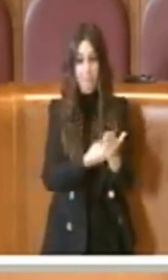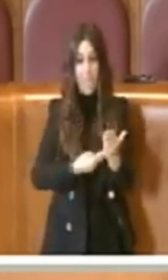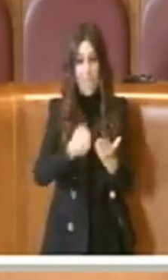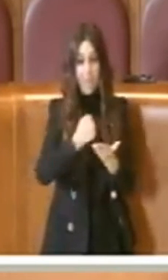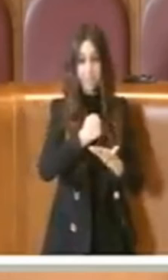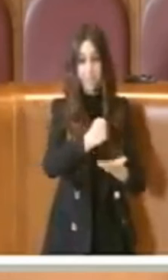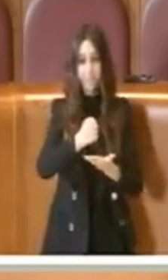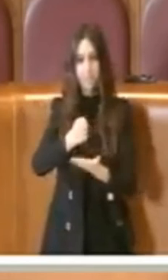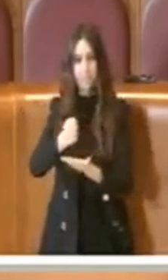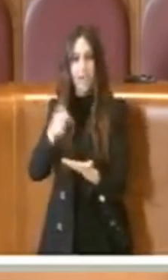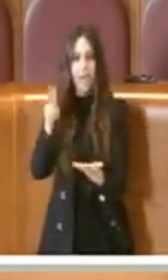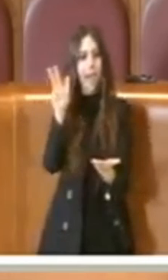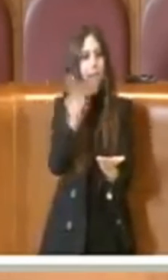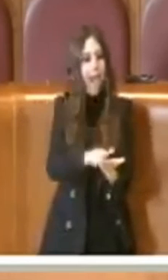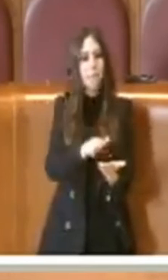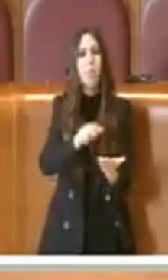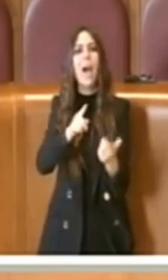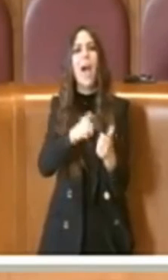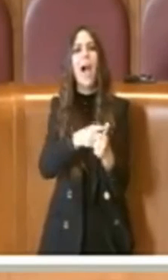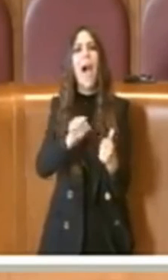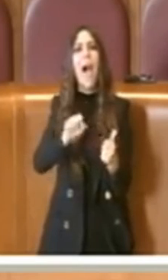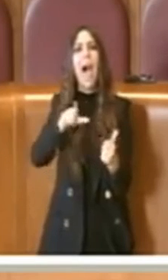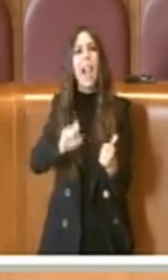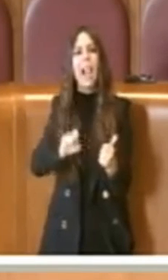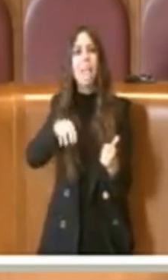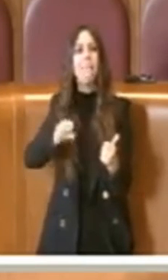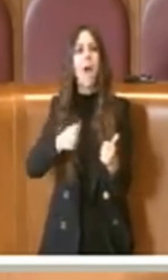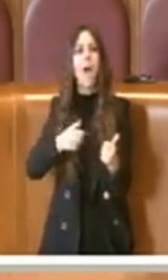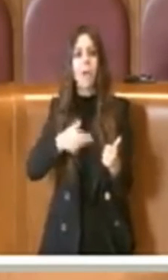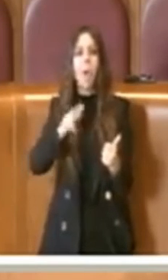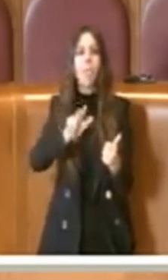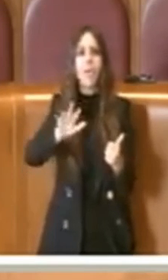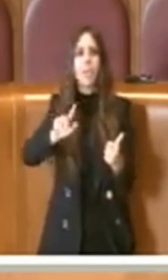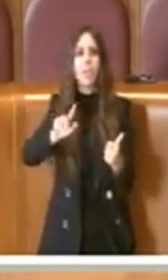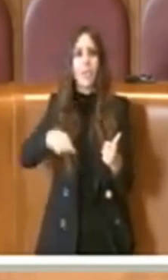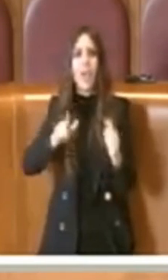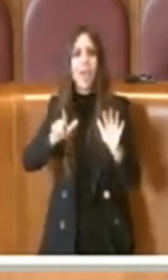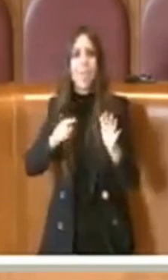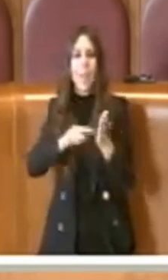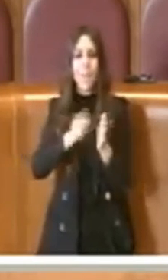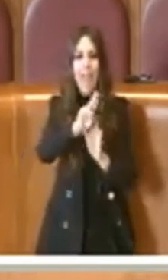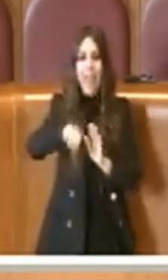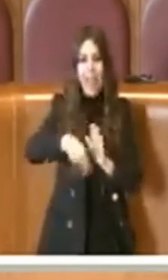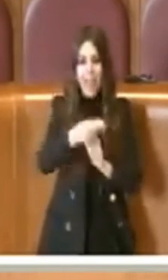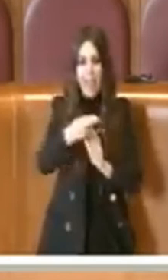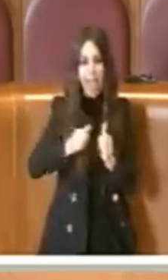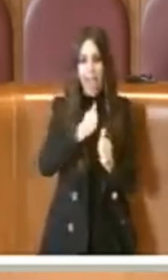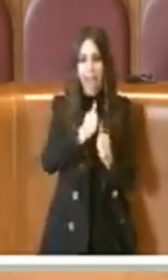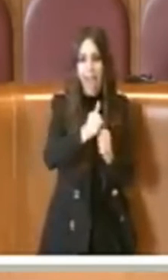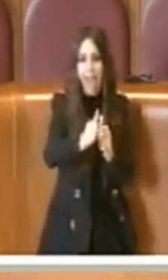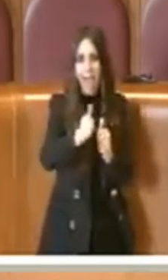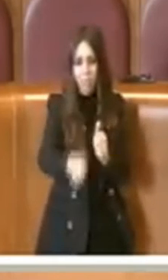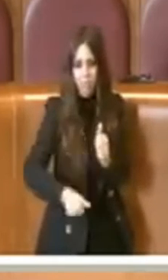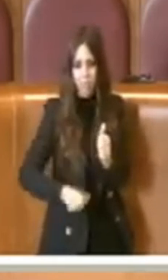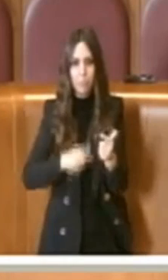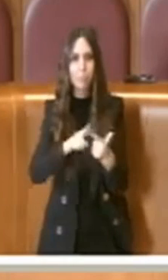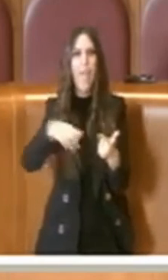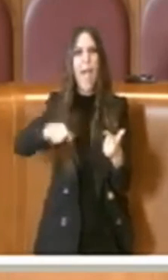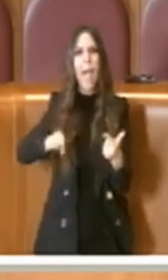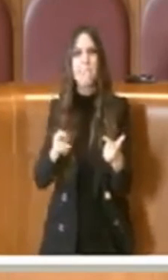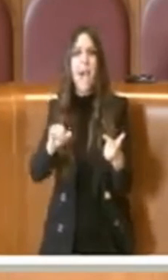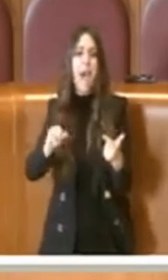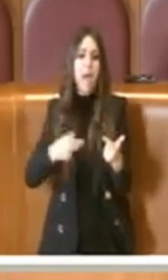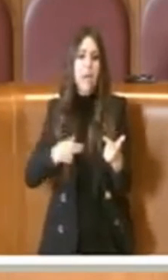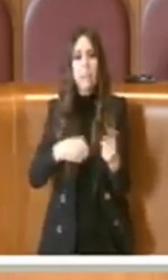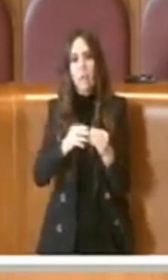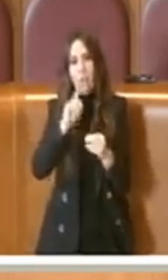Alemanno è stata di 35,7 milioni di euro per anno. Marino ha fatto un po'